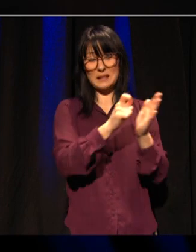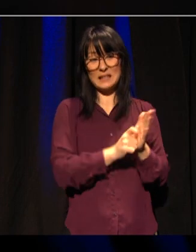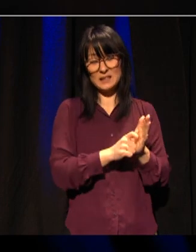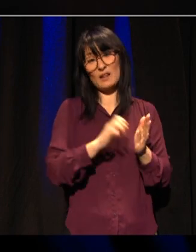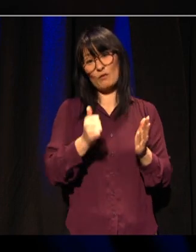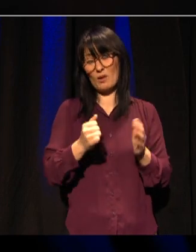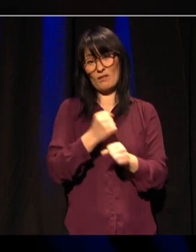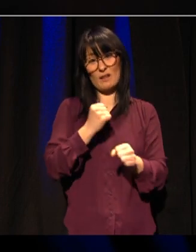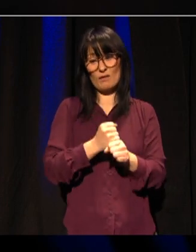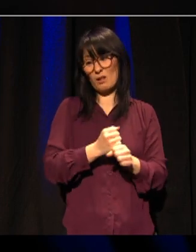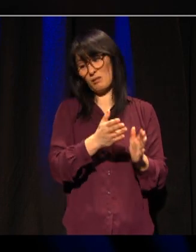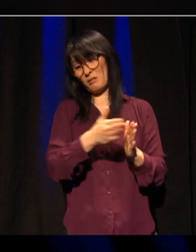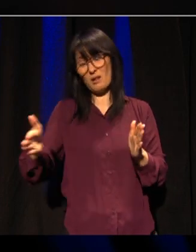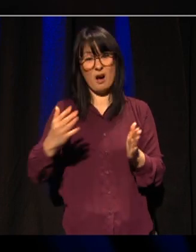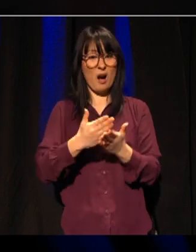2021.